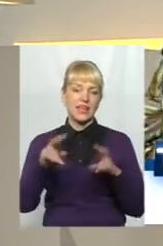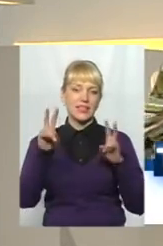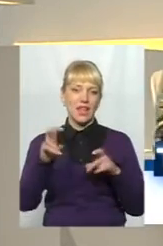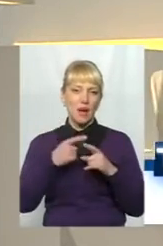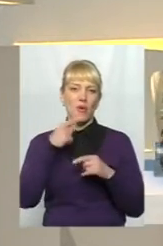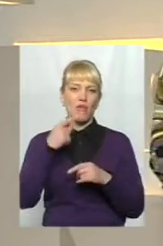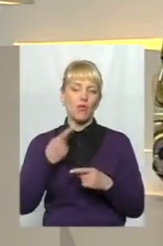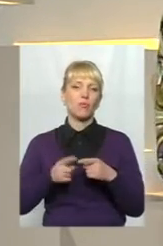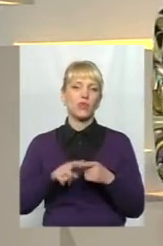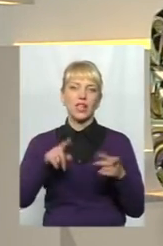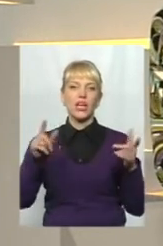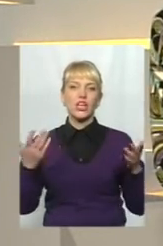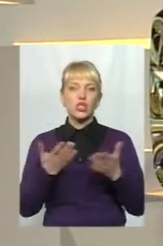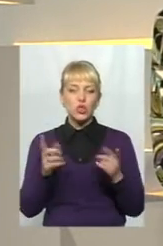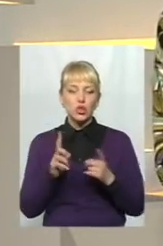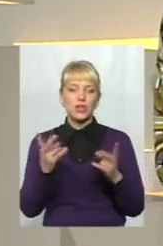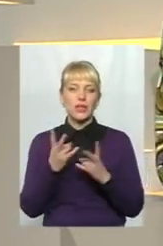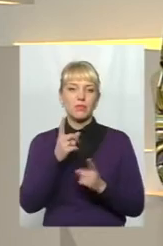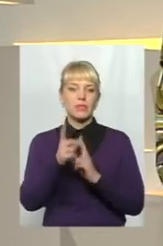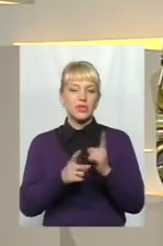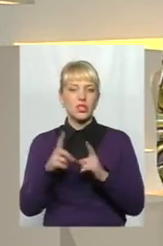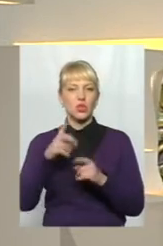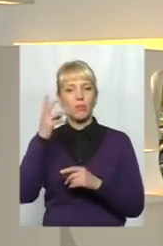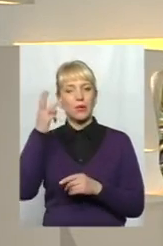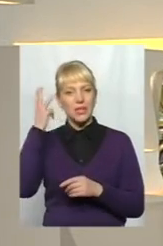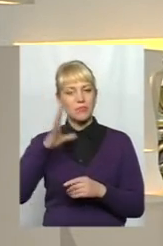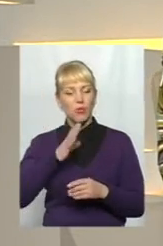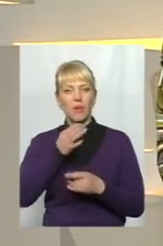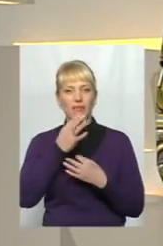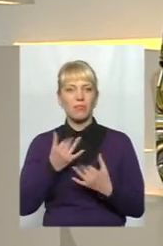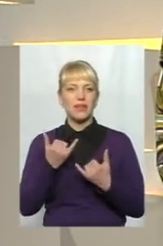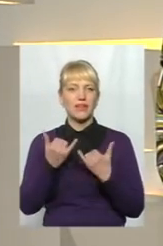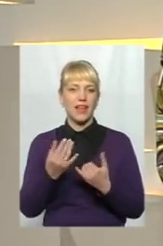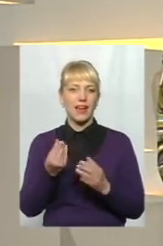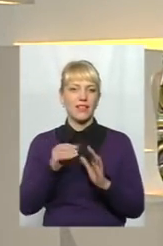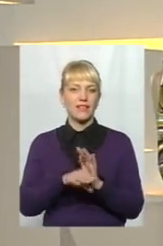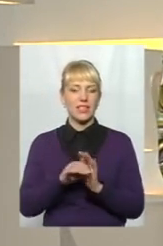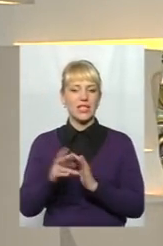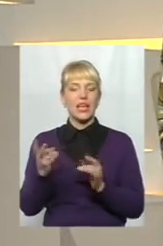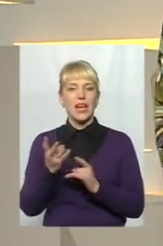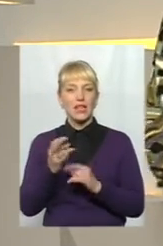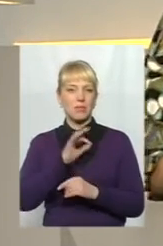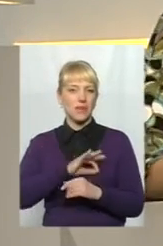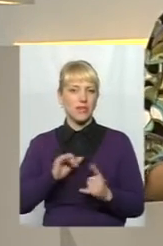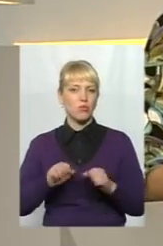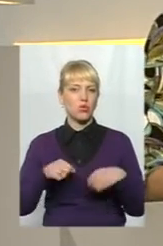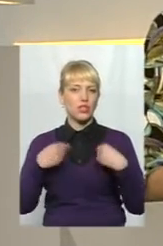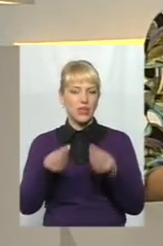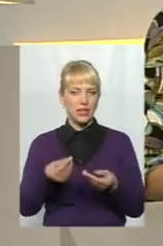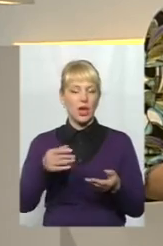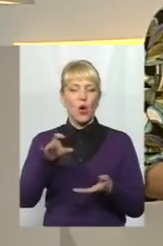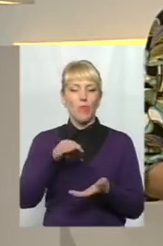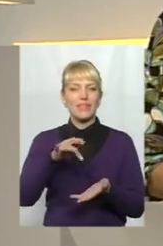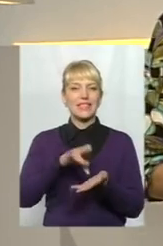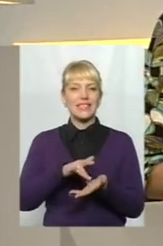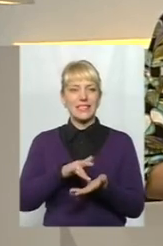говоримо про те, що необхідно змінити, аби Хмельницький став привабливим для інвесторів. Які преференції може запропонувати обласний центр